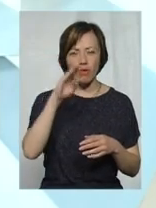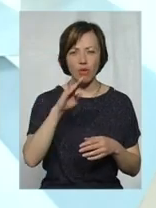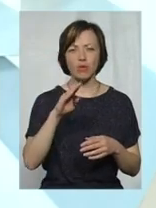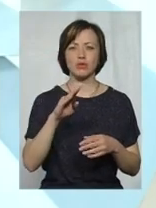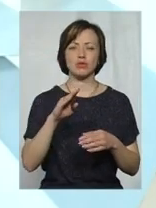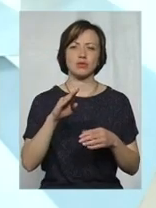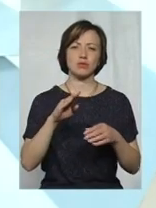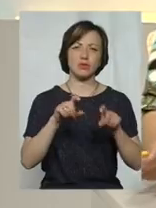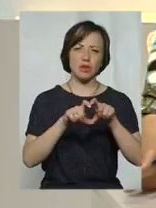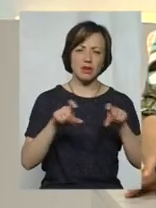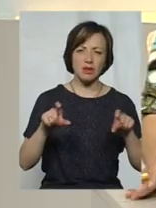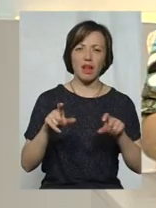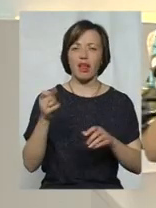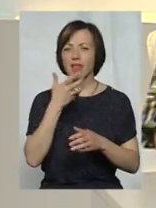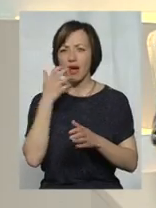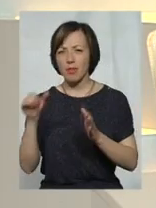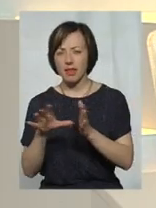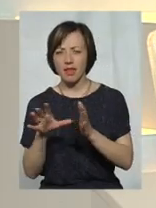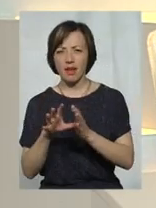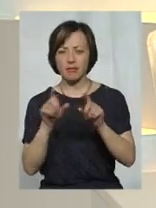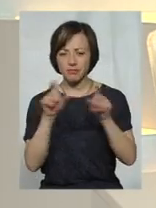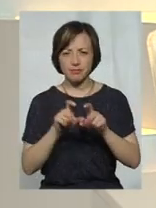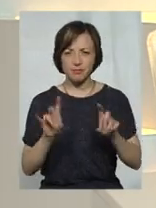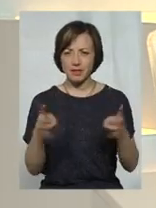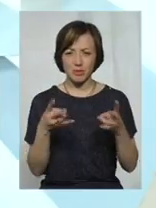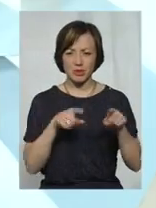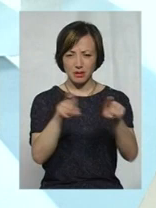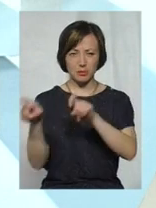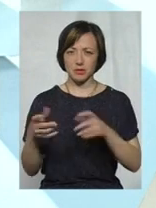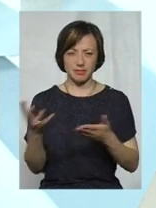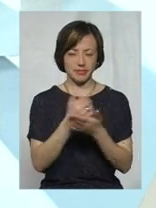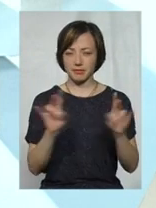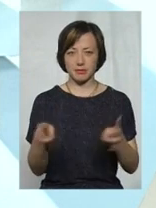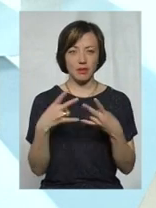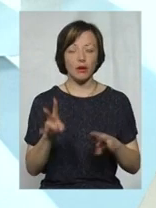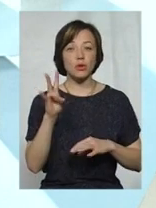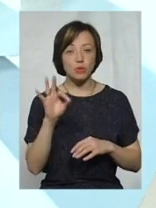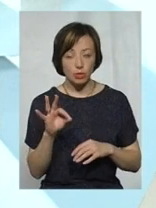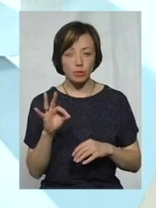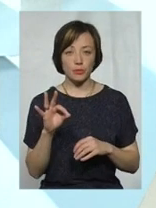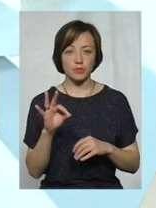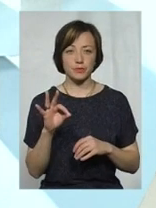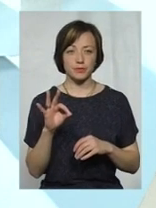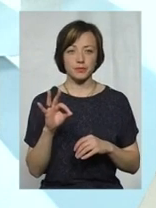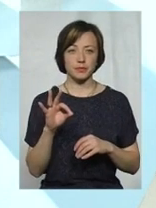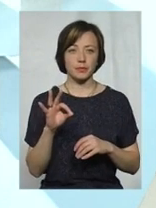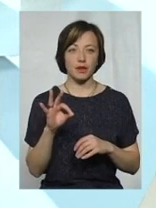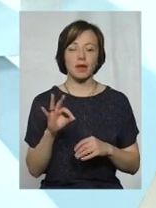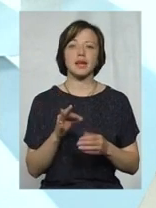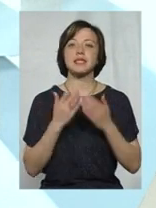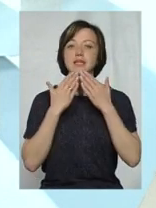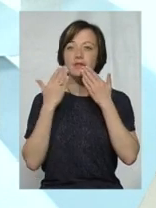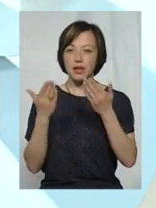теплокомуненерго, ще з інших установ брати не потрібно. Але таке нове звернення повинно